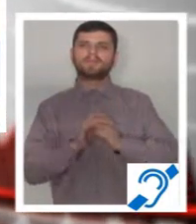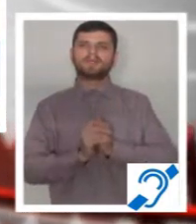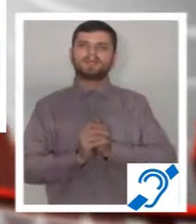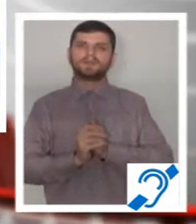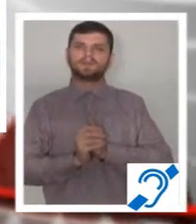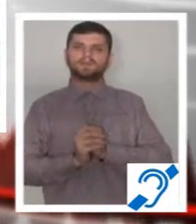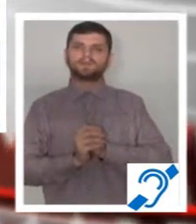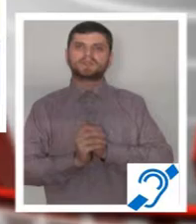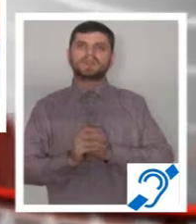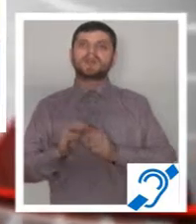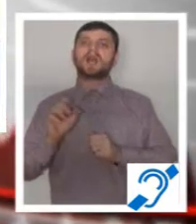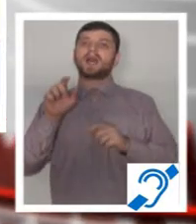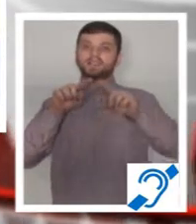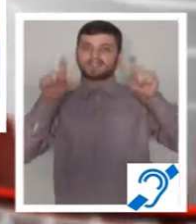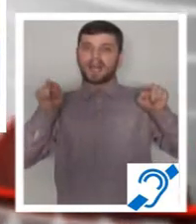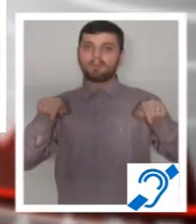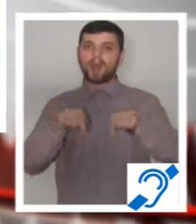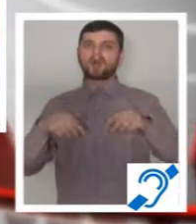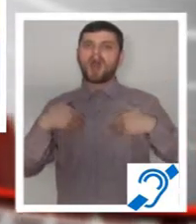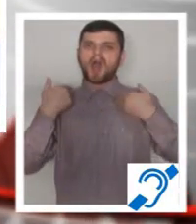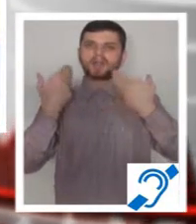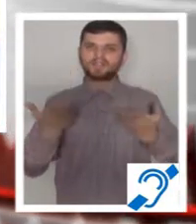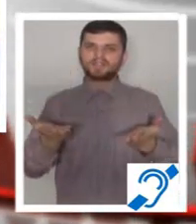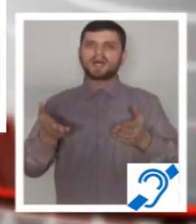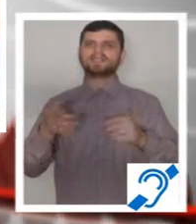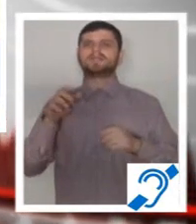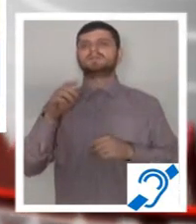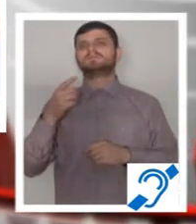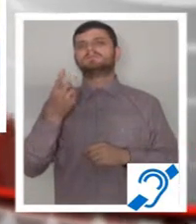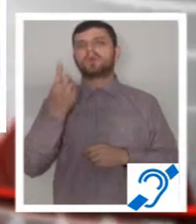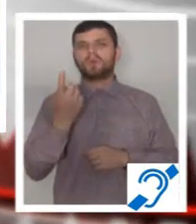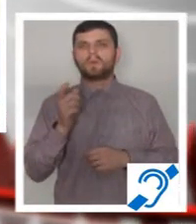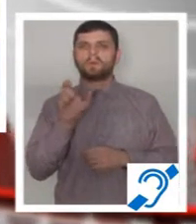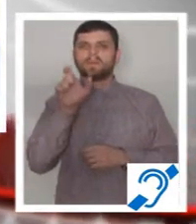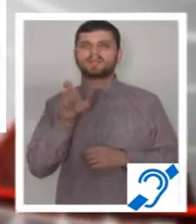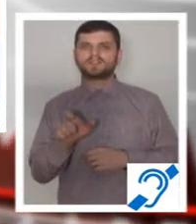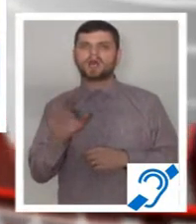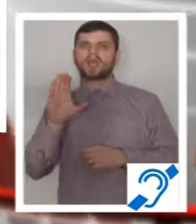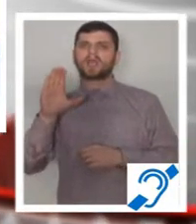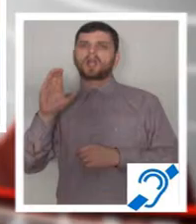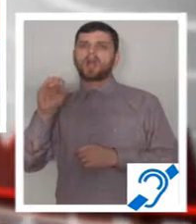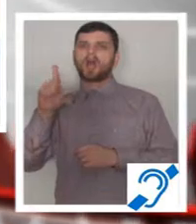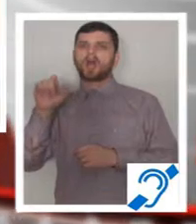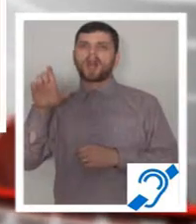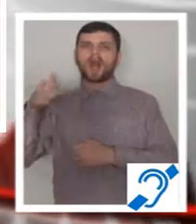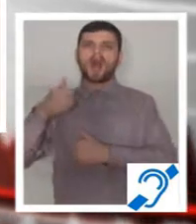Lucrările au fost donate în anul 1995 de către un fost elev al școlii, colonelul Virgil Ungureanu.